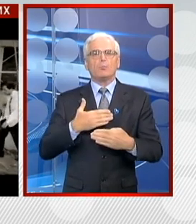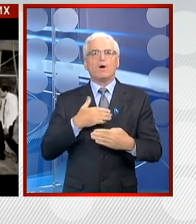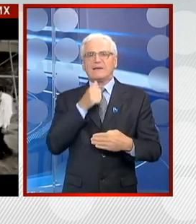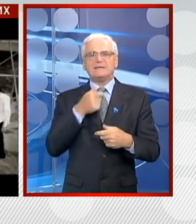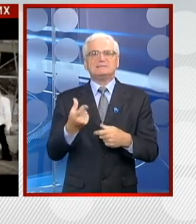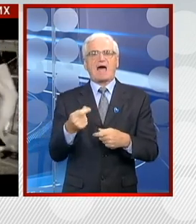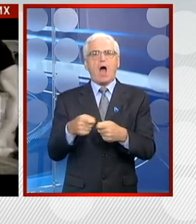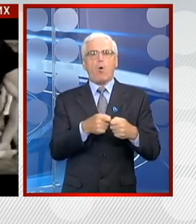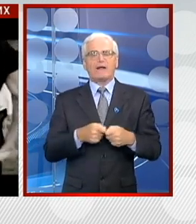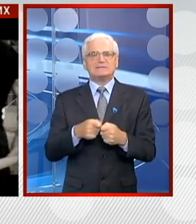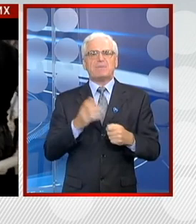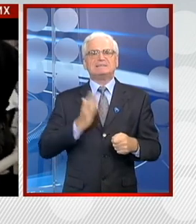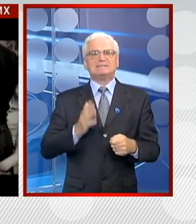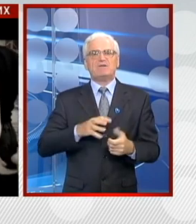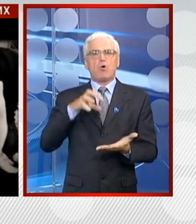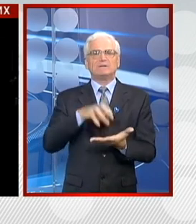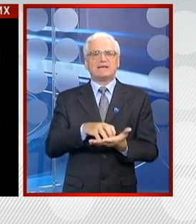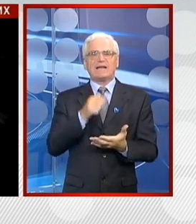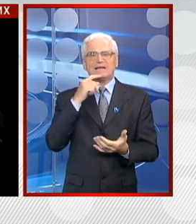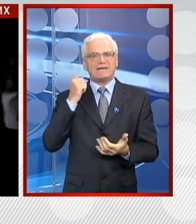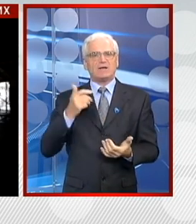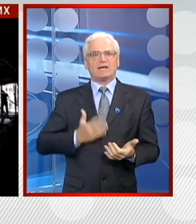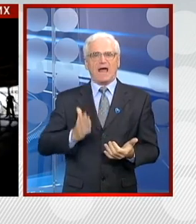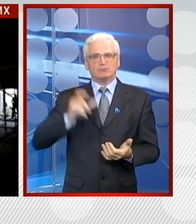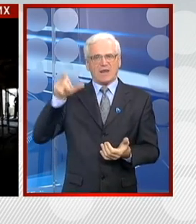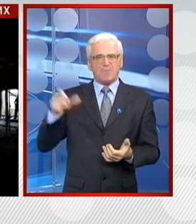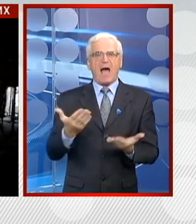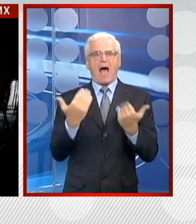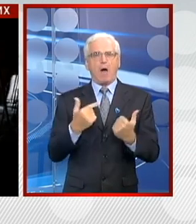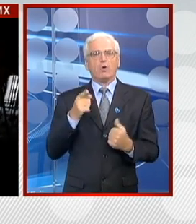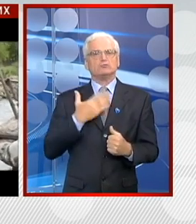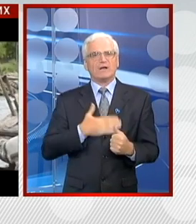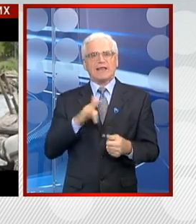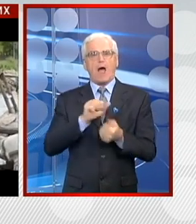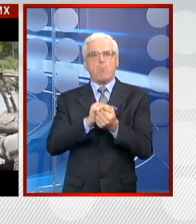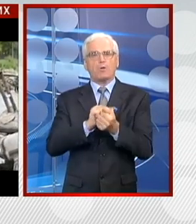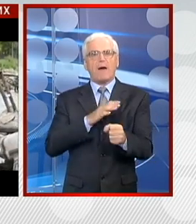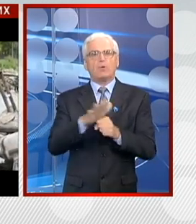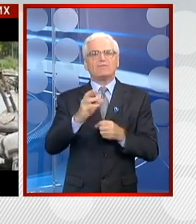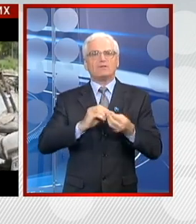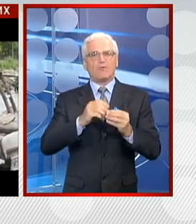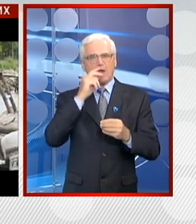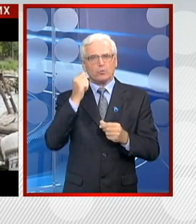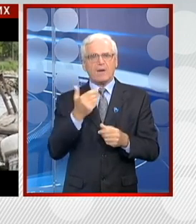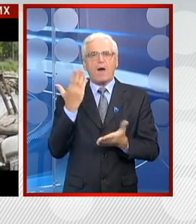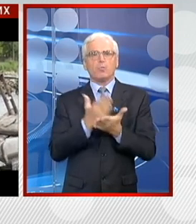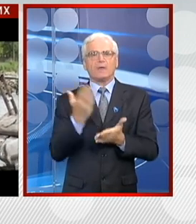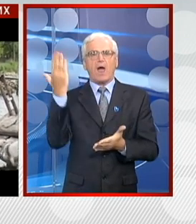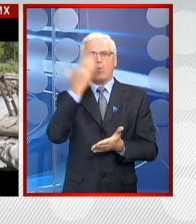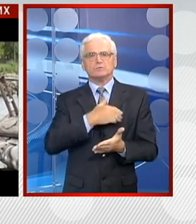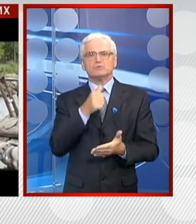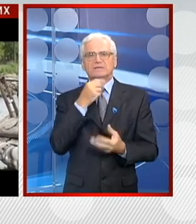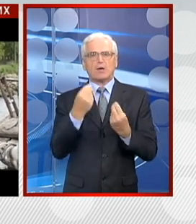međusobno i sa organizacijama ciljnog sektora i građanima ako se želi da borba protiv trgovine ljudima